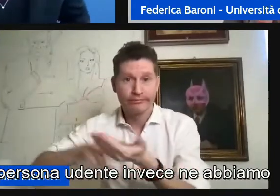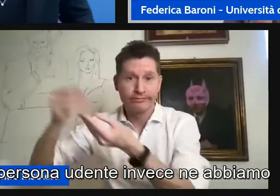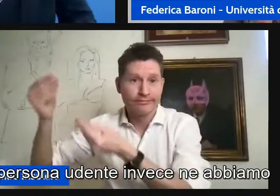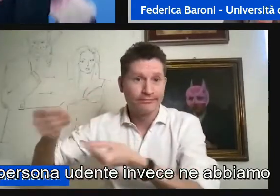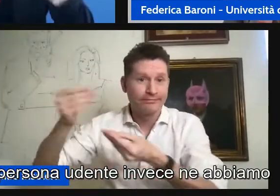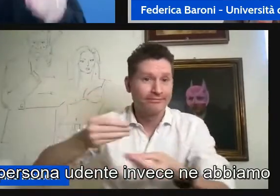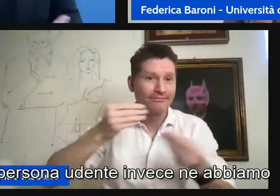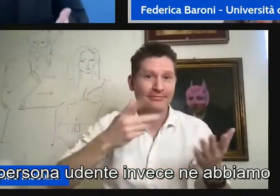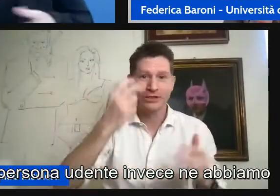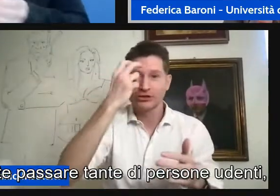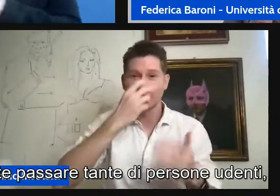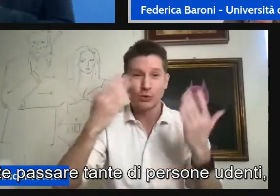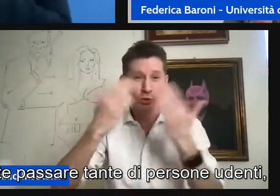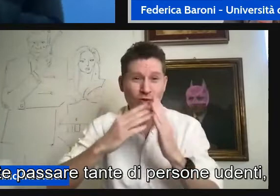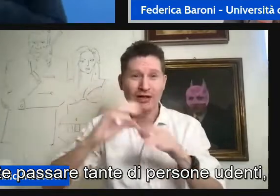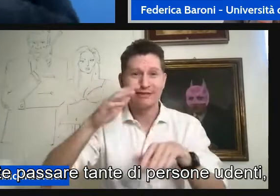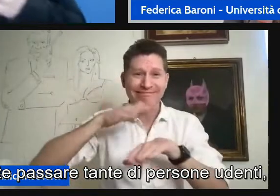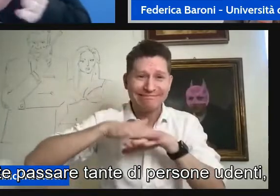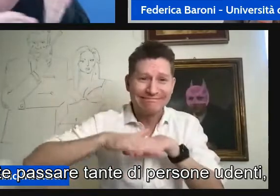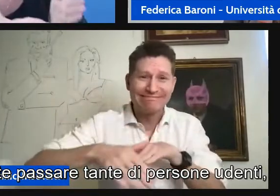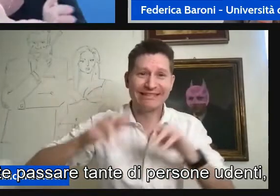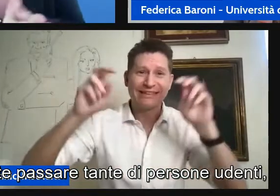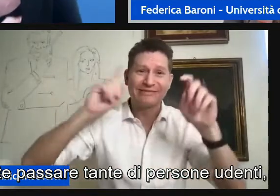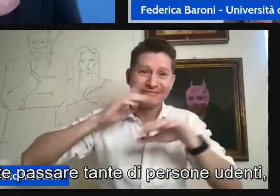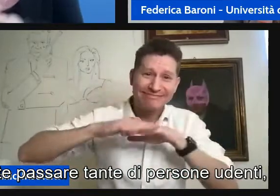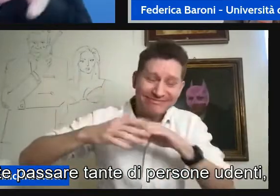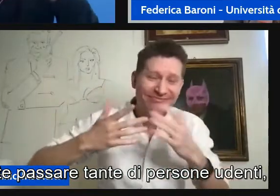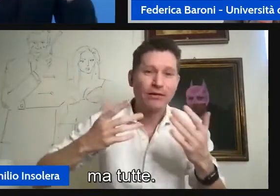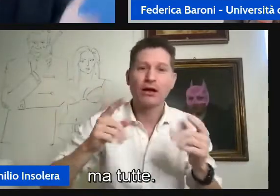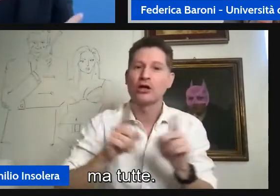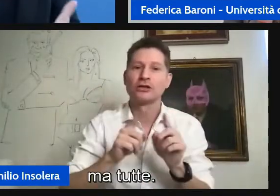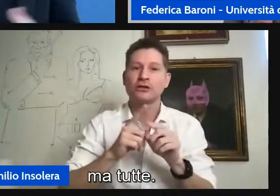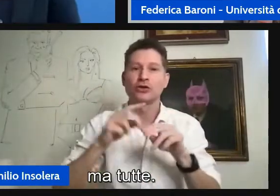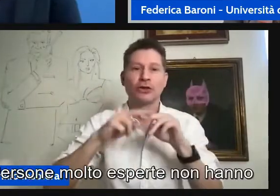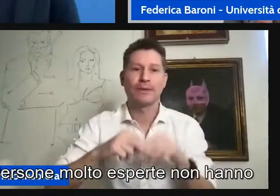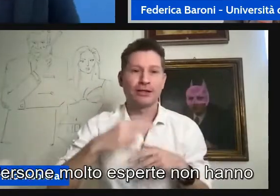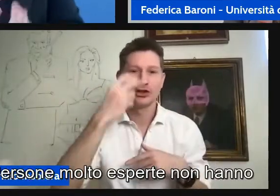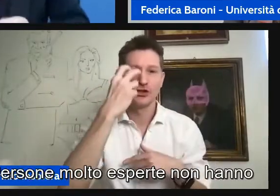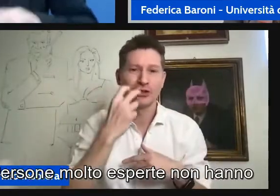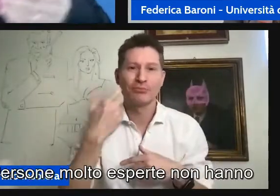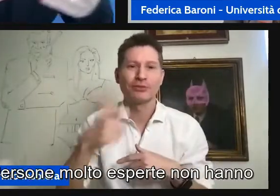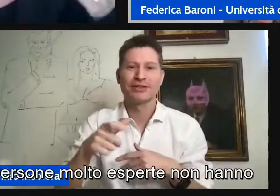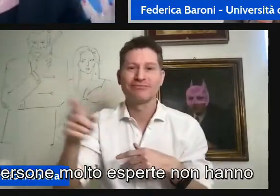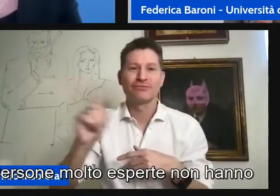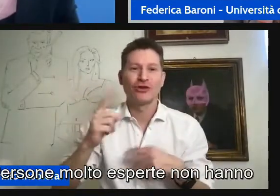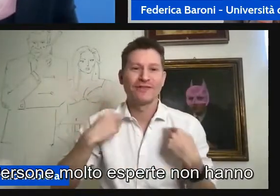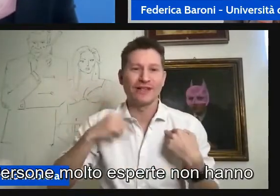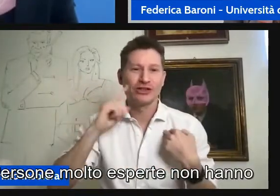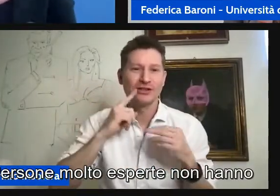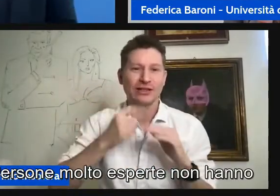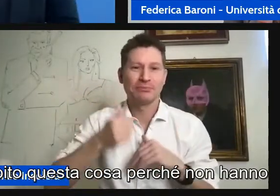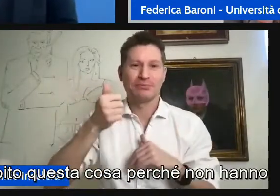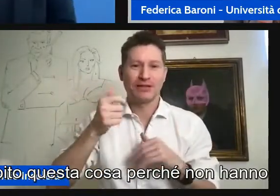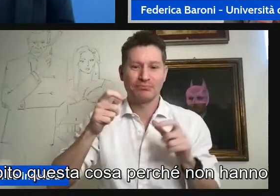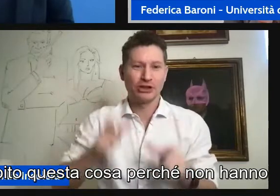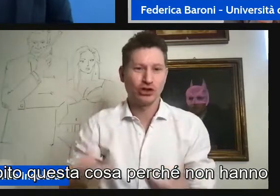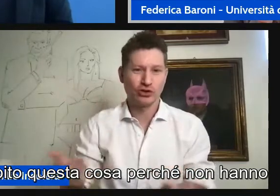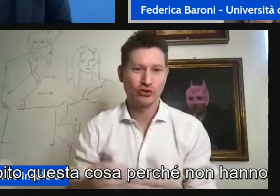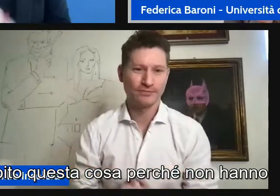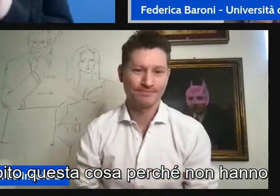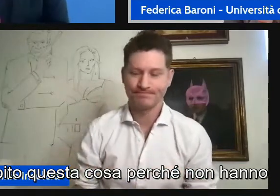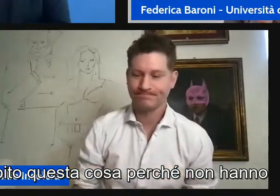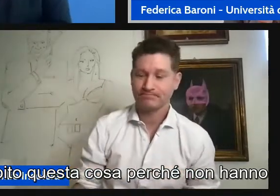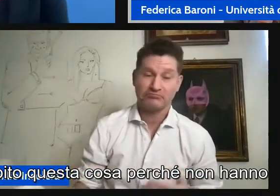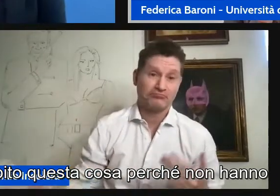udente invece ne abbiamo fatto passare tante di persone udente ma tutte persone molto esperte non